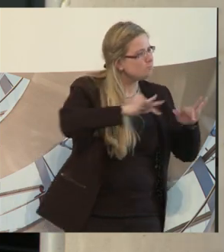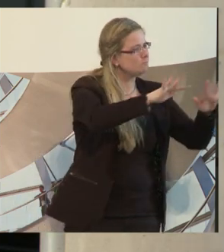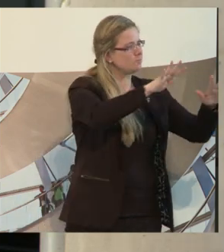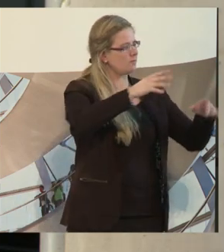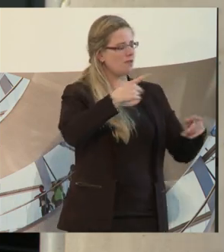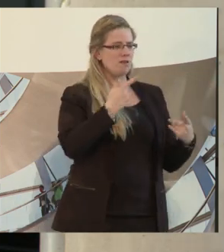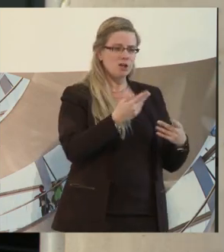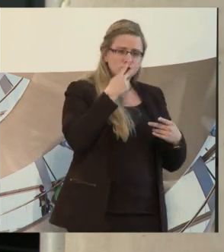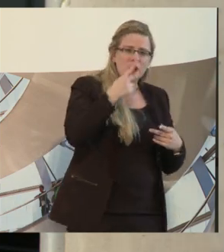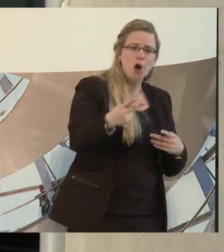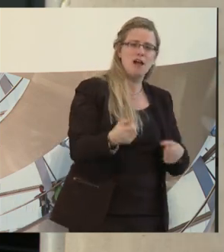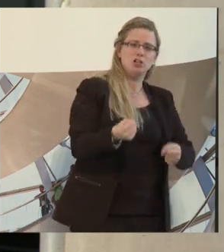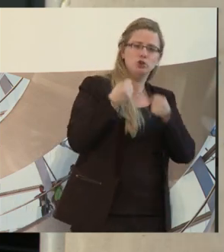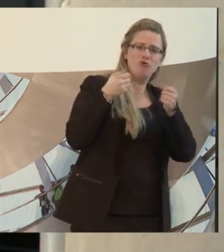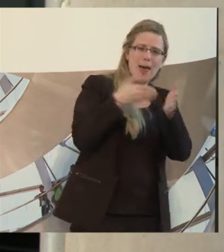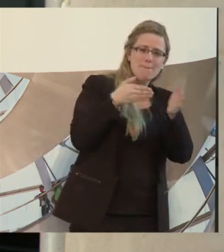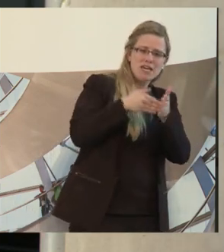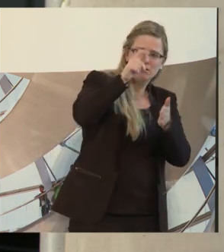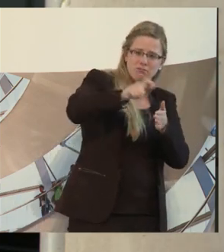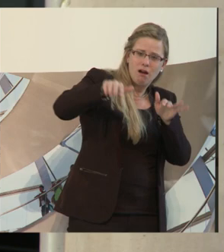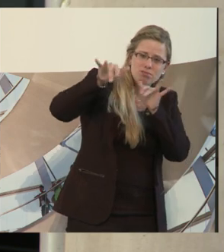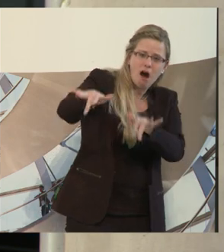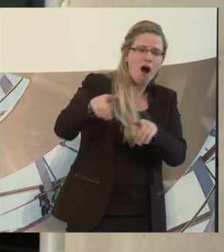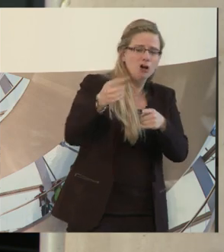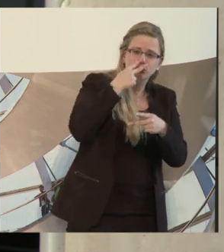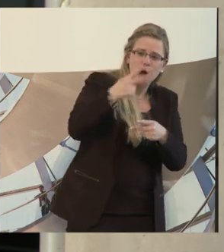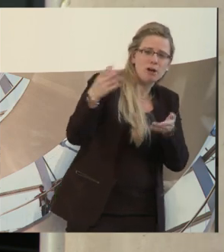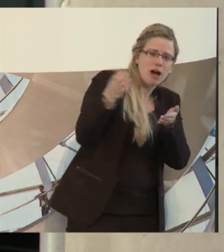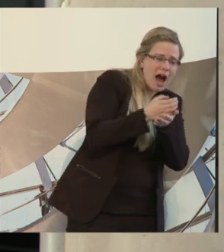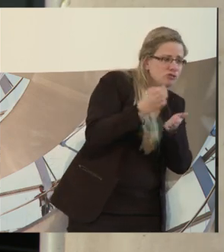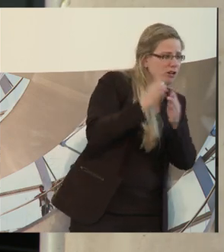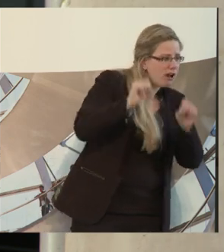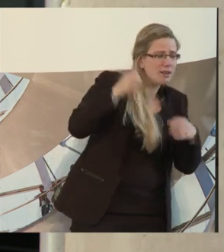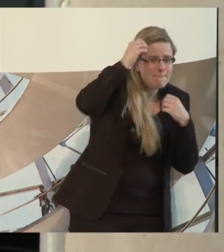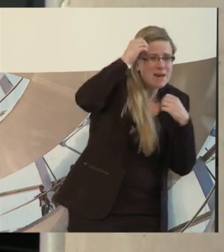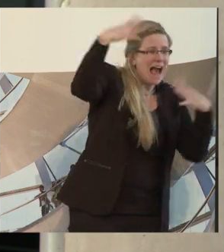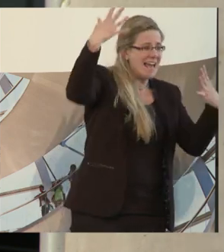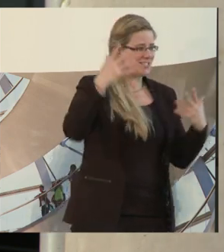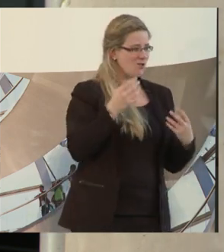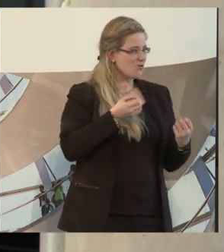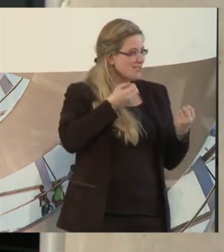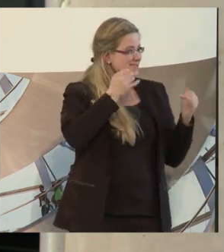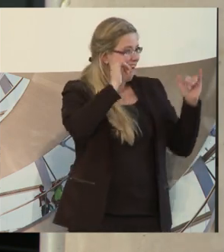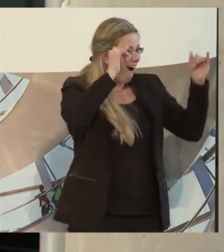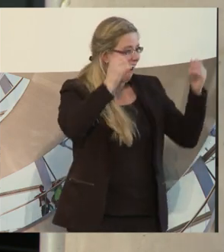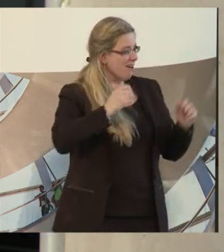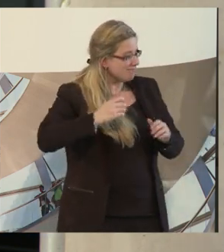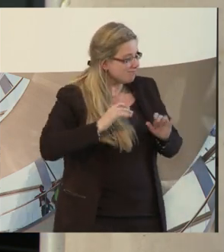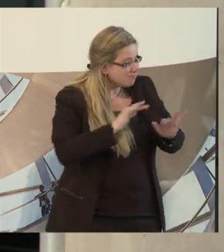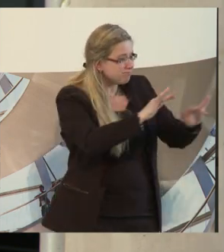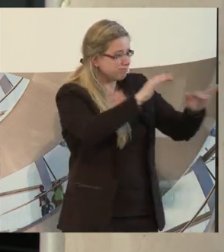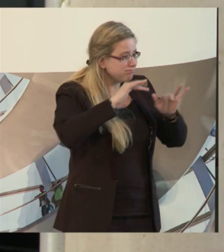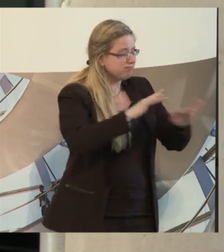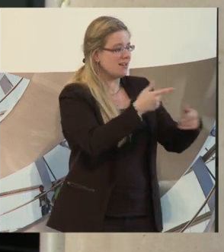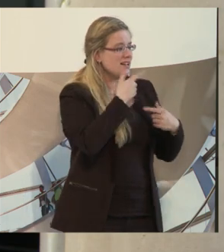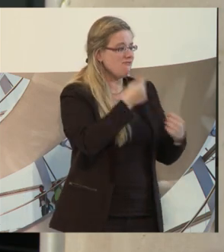Arbeit in der Schwerbehindertenvertretung. Und dazu gehört, dass sie bestimmte Möglichkeiten haben und dass sie auch ihren Rücken frei haben und dass